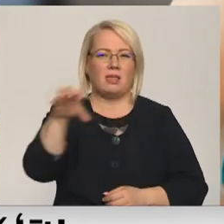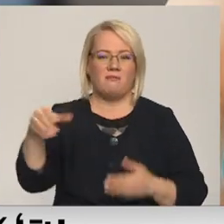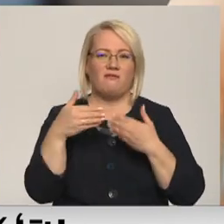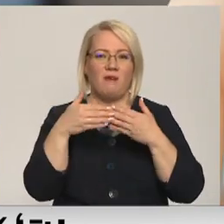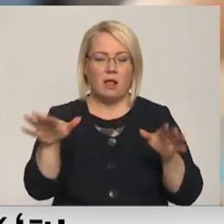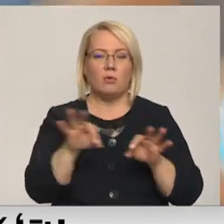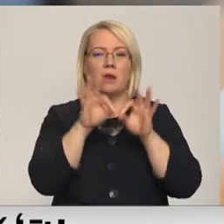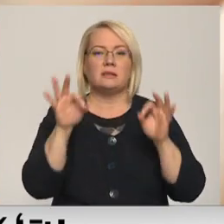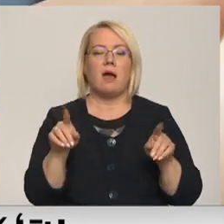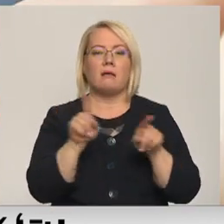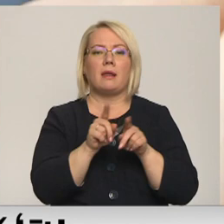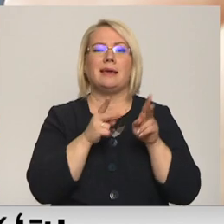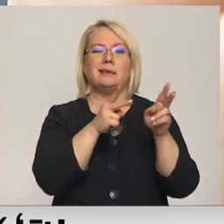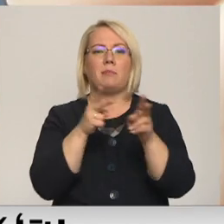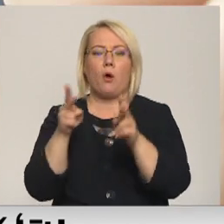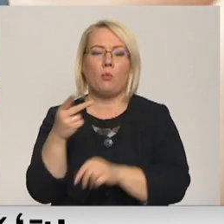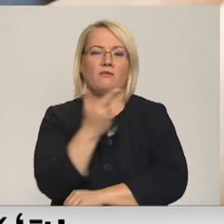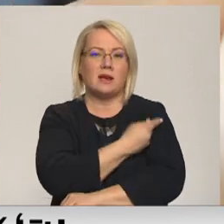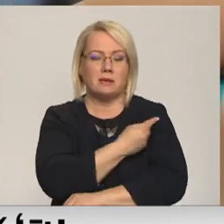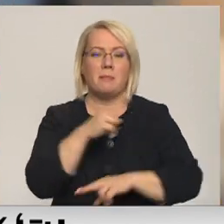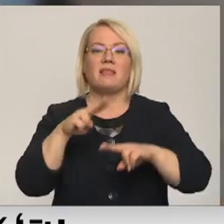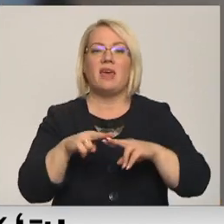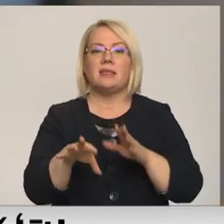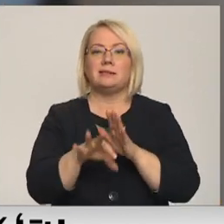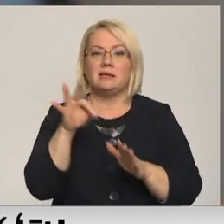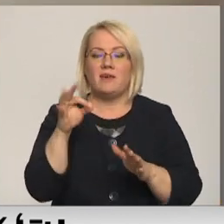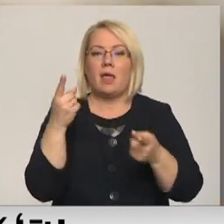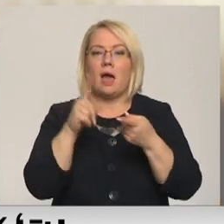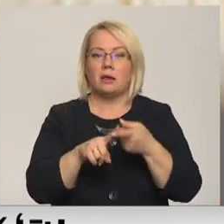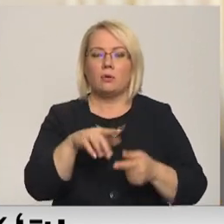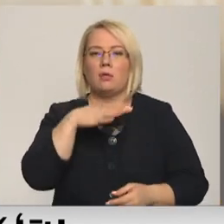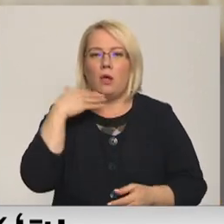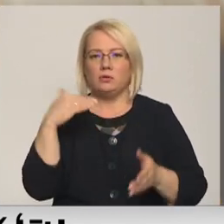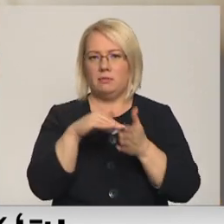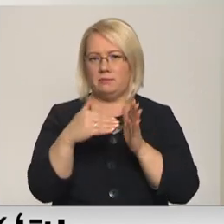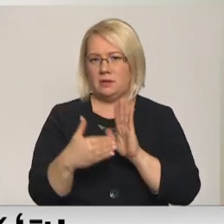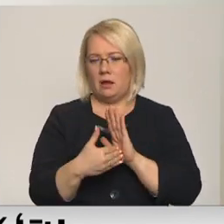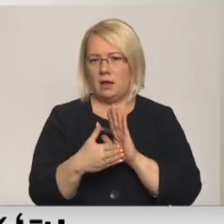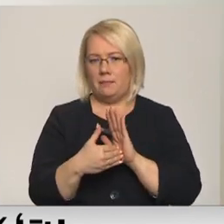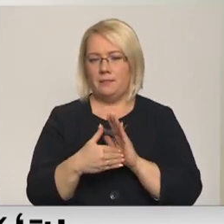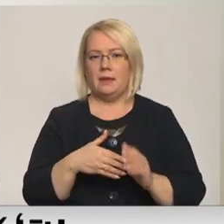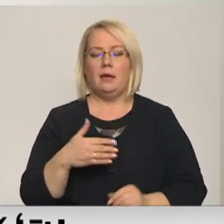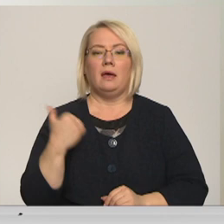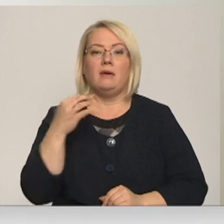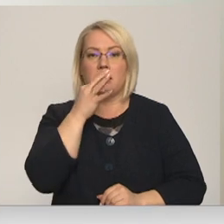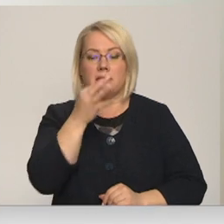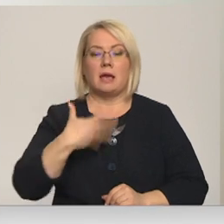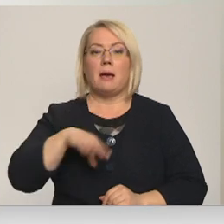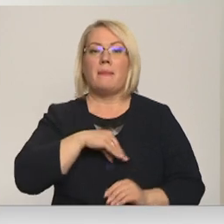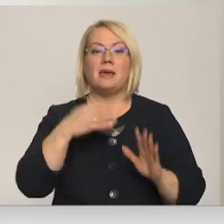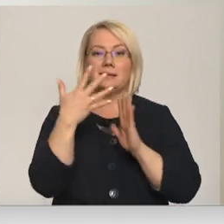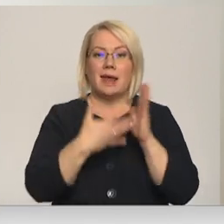arī izbraukumu vakcinācijas, bet vietas izvēla esot atkrīgi no vairākiem apstākļiem. Mēs rēķinam, vai